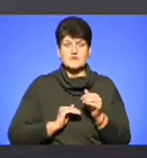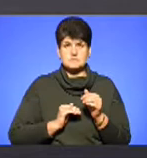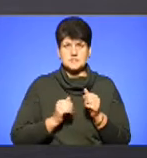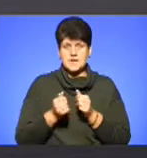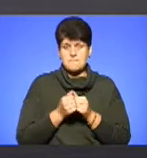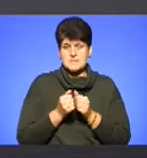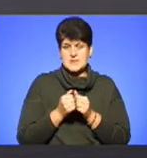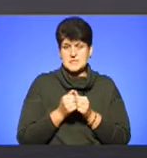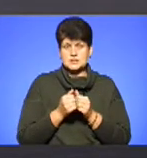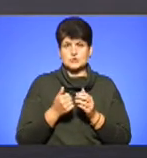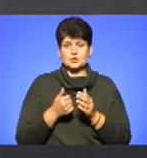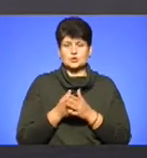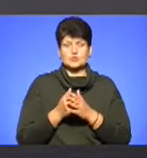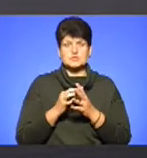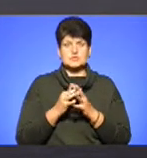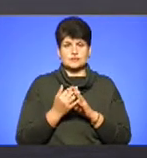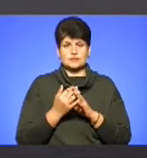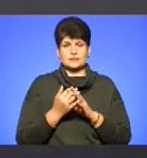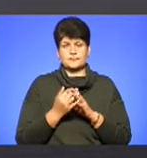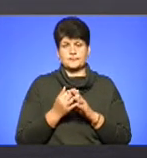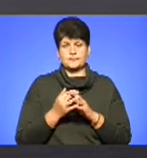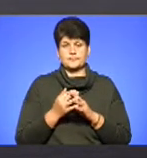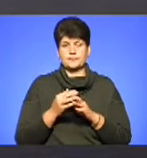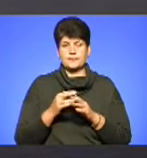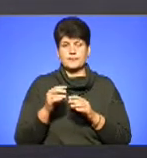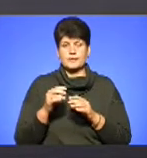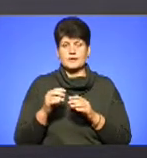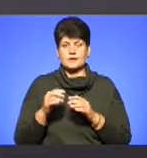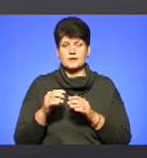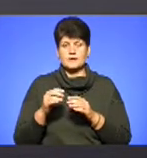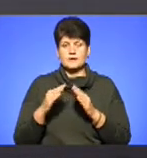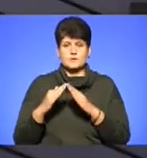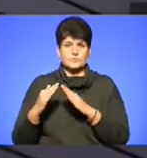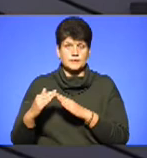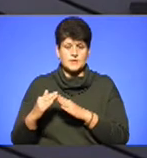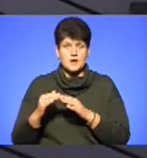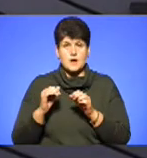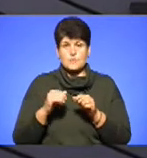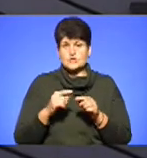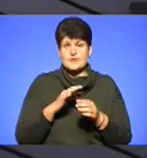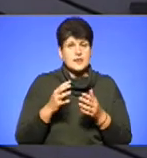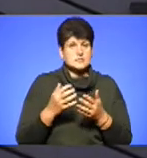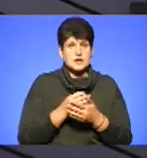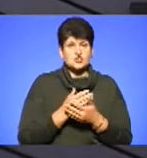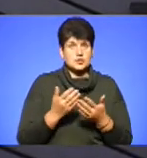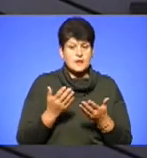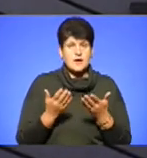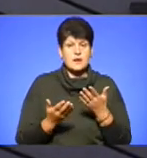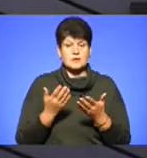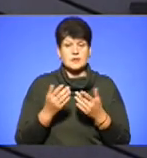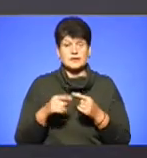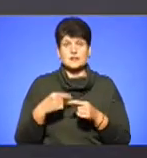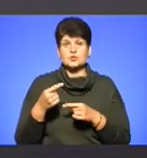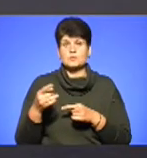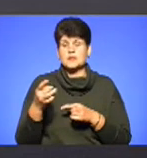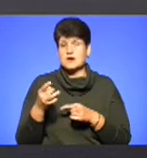звичайних селян. І, в принципі, може бути небезпека того, що не знайшли, але наступного